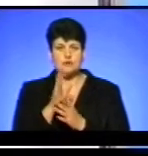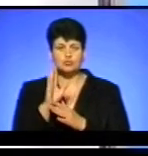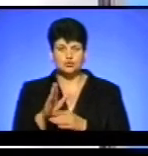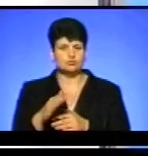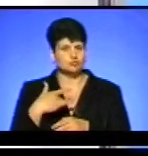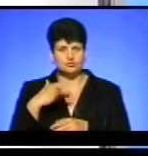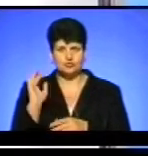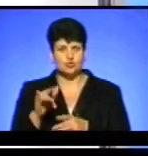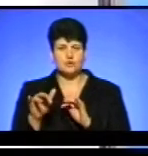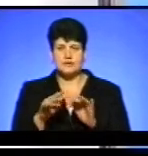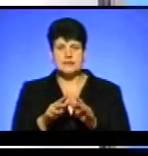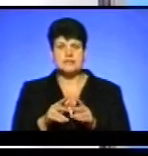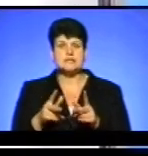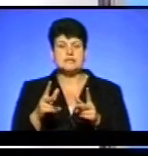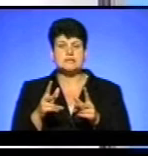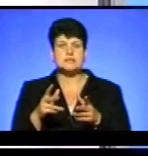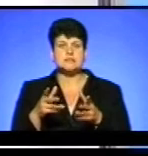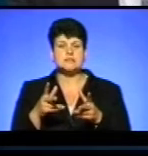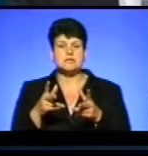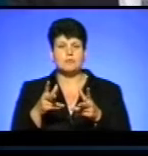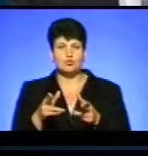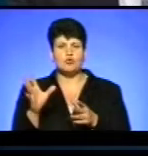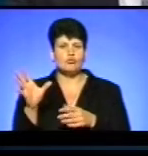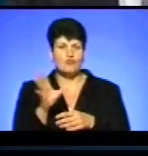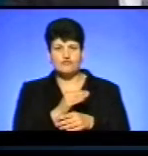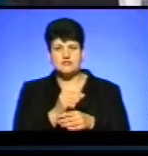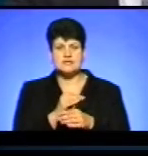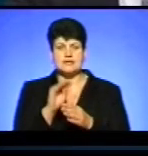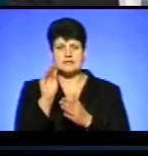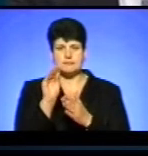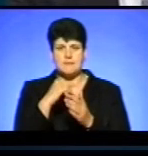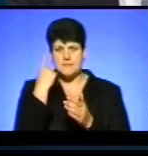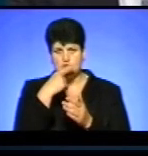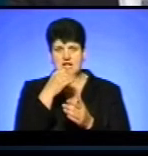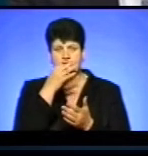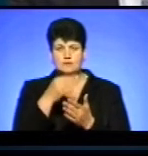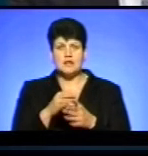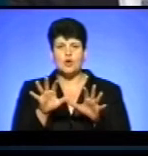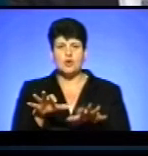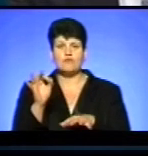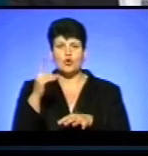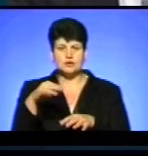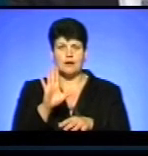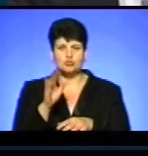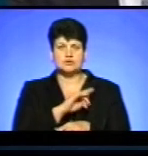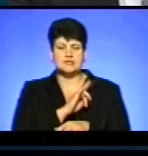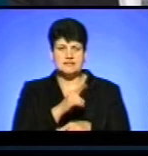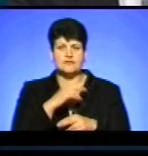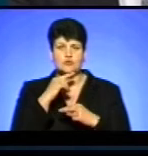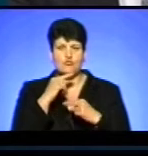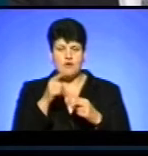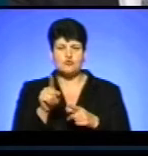заблокуємо все для гори керівників. Ситуація буде повністю публічною, персональна відповідальність голів ОДА буде посилена. Елена, звертаю увагу, що